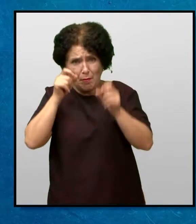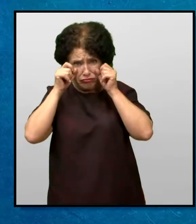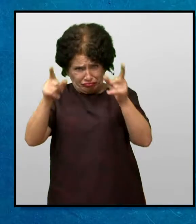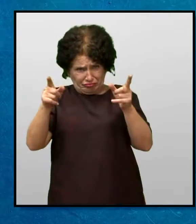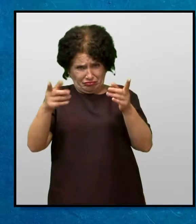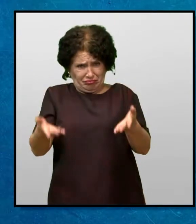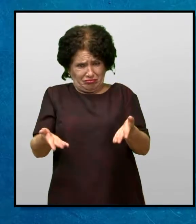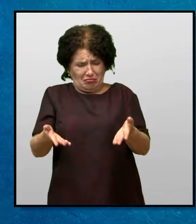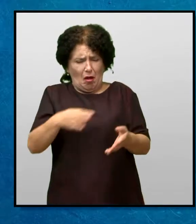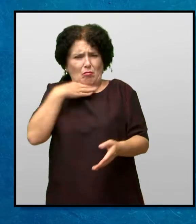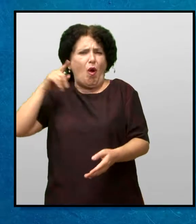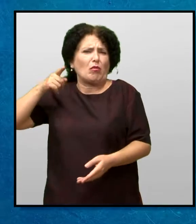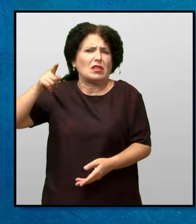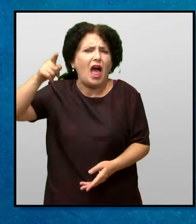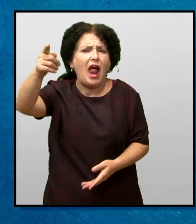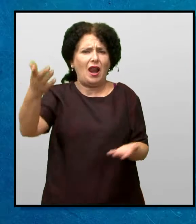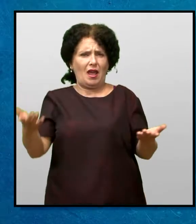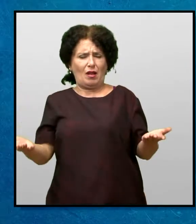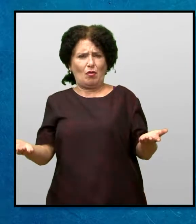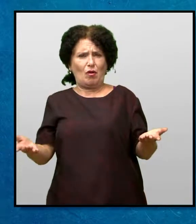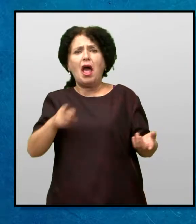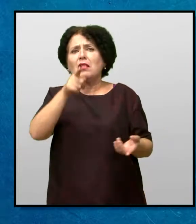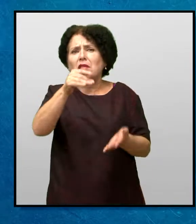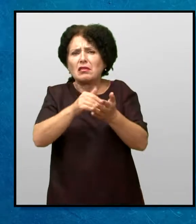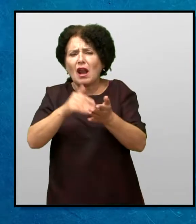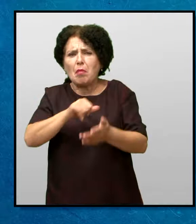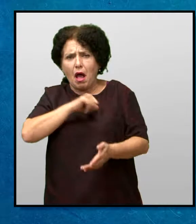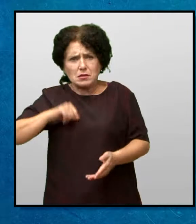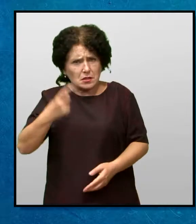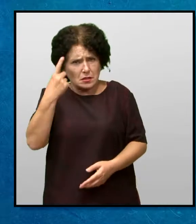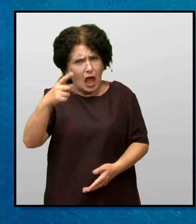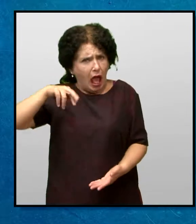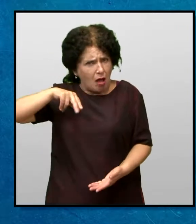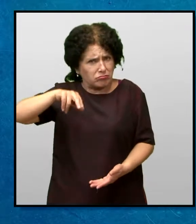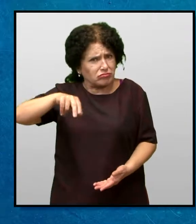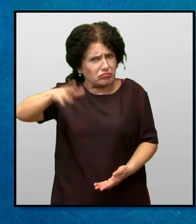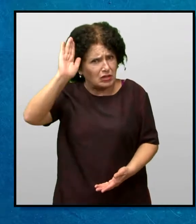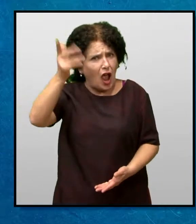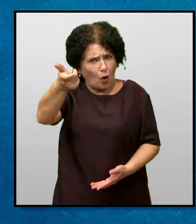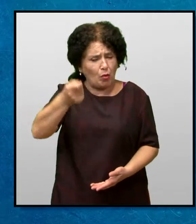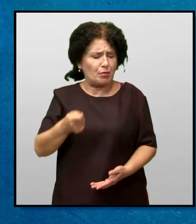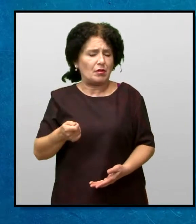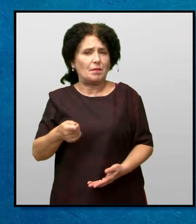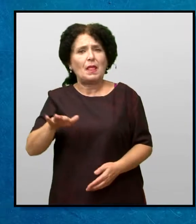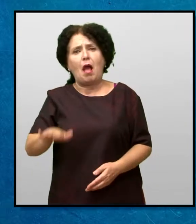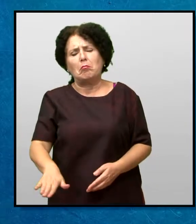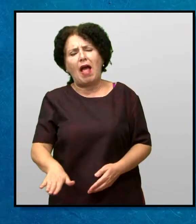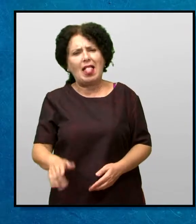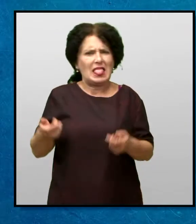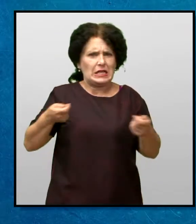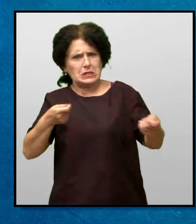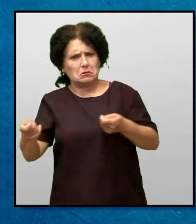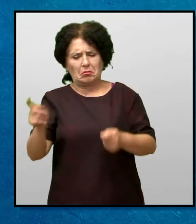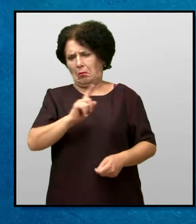зачуди мајка и Тоа е многу далеку, а ти ке треба да пешачиш сама Мери не се